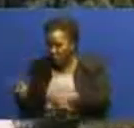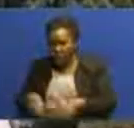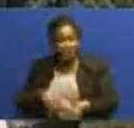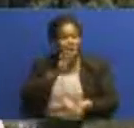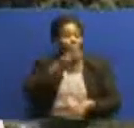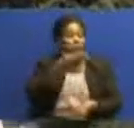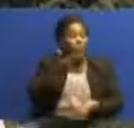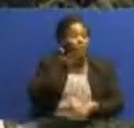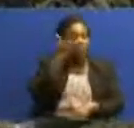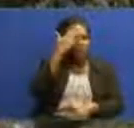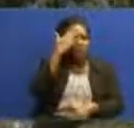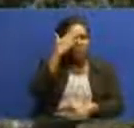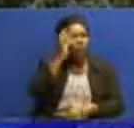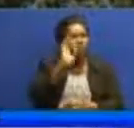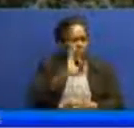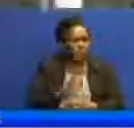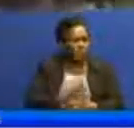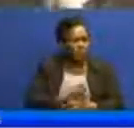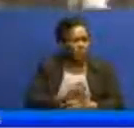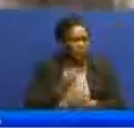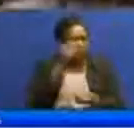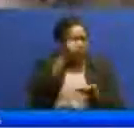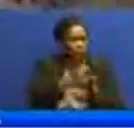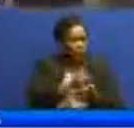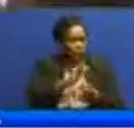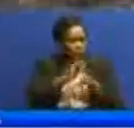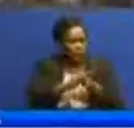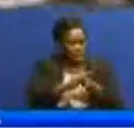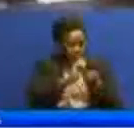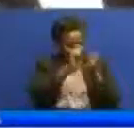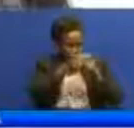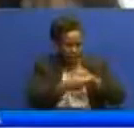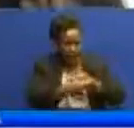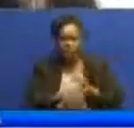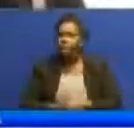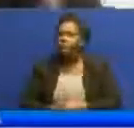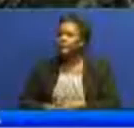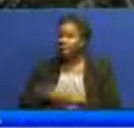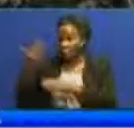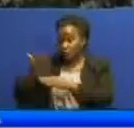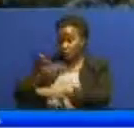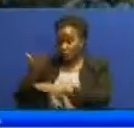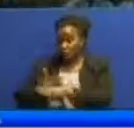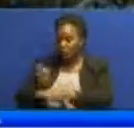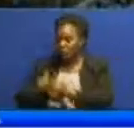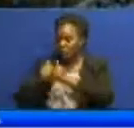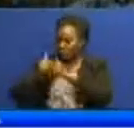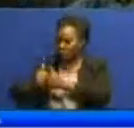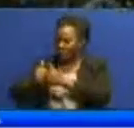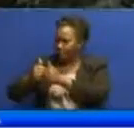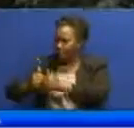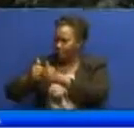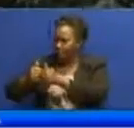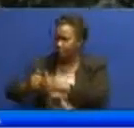wamebadilisha matumizi kwa hiyo wito na azuezi hili ilitakua niendelevu kwa hiyo tunatua